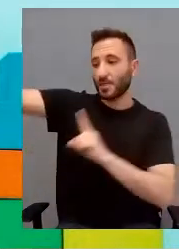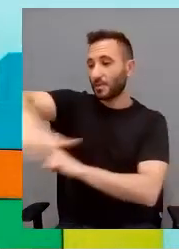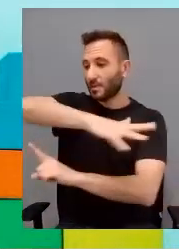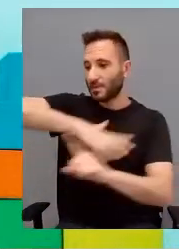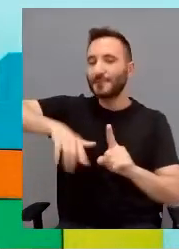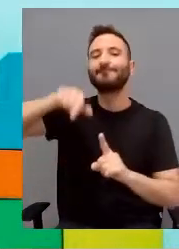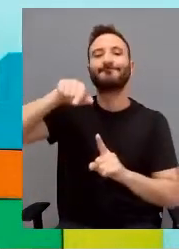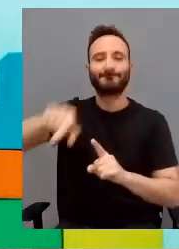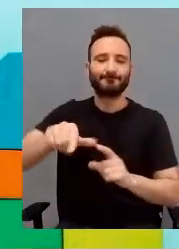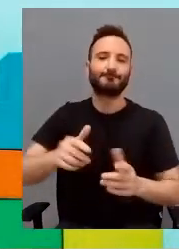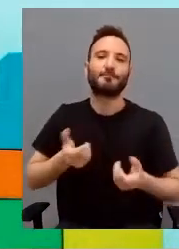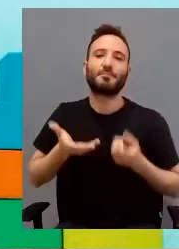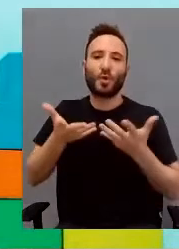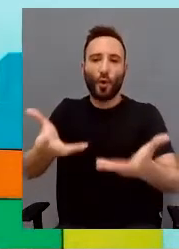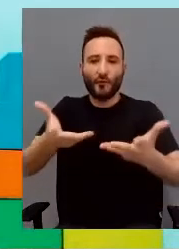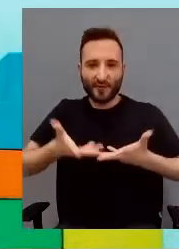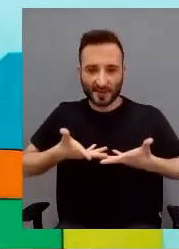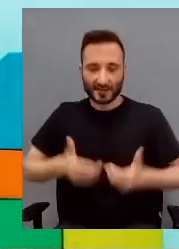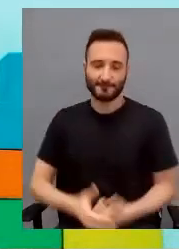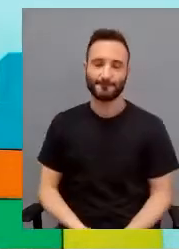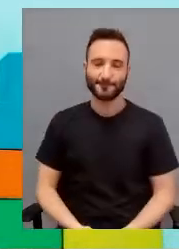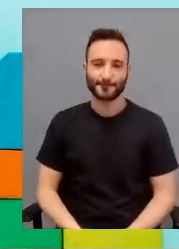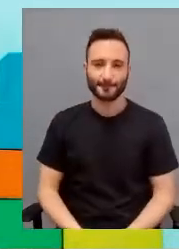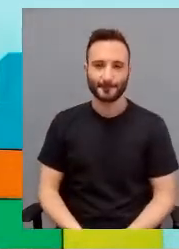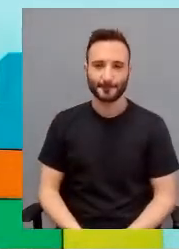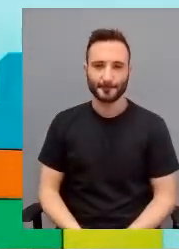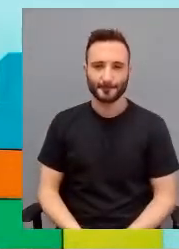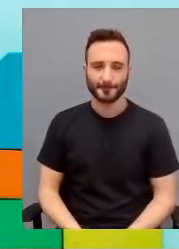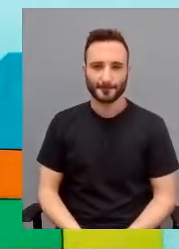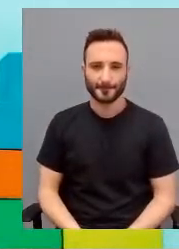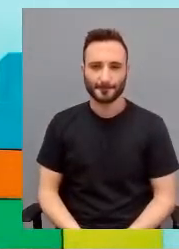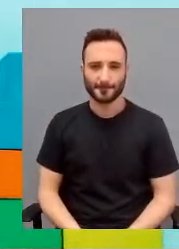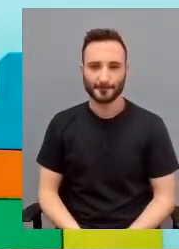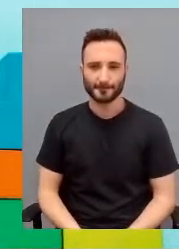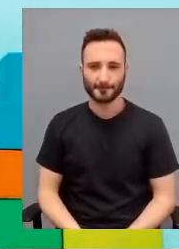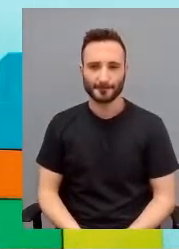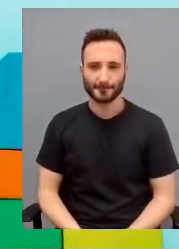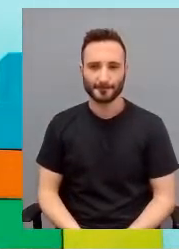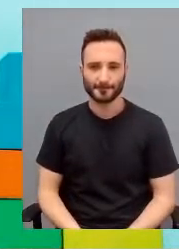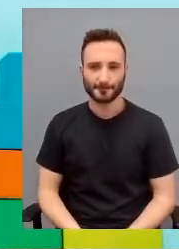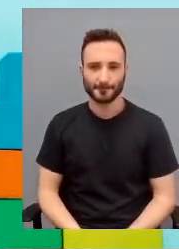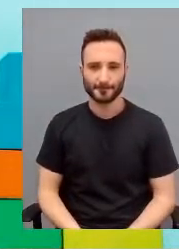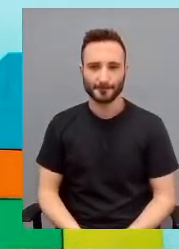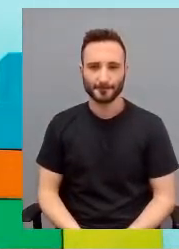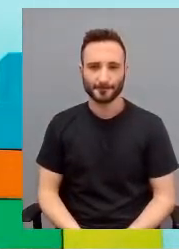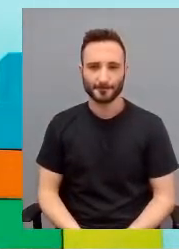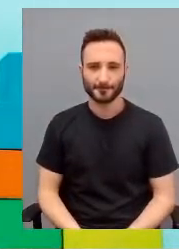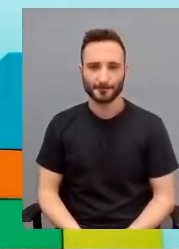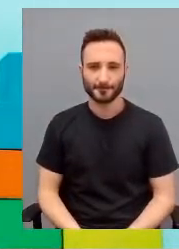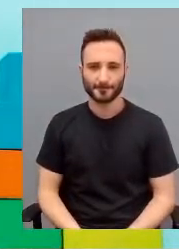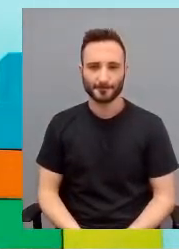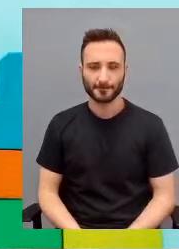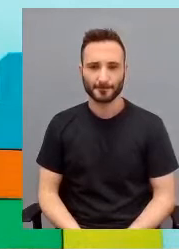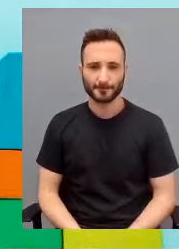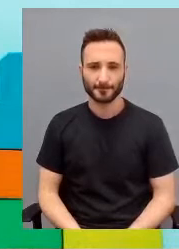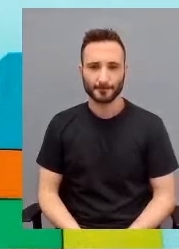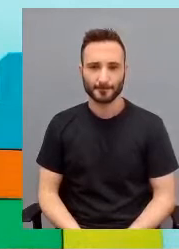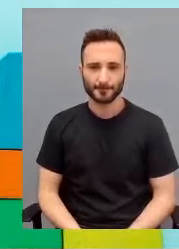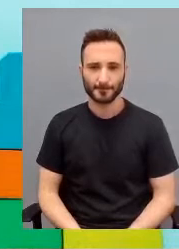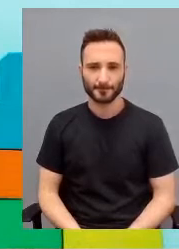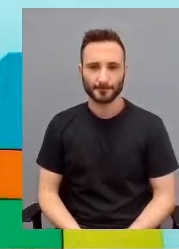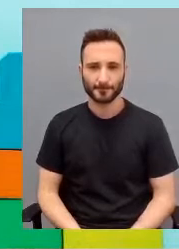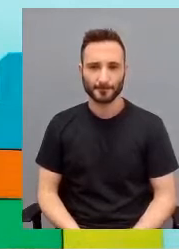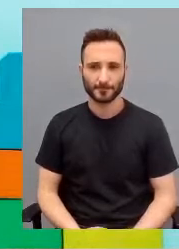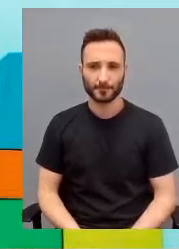oltre a essere una buona occasione appunto per tenere in esercizio il corpo per canalizzare le energie anche delle